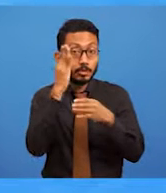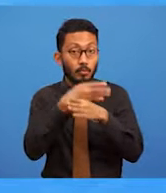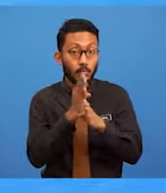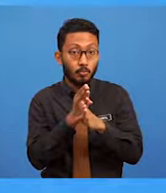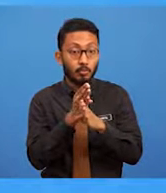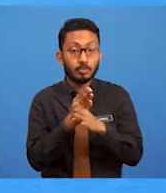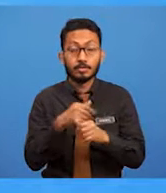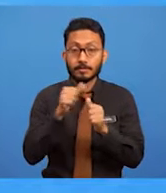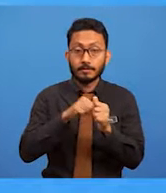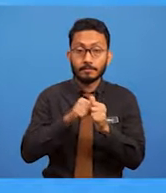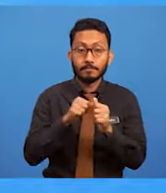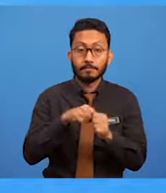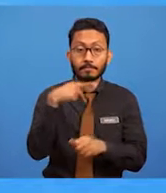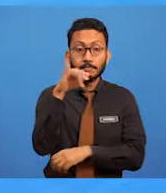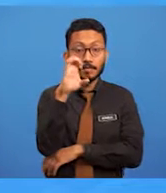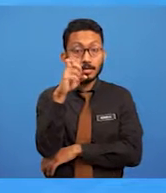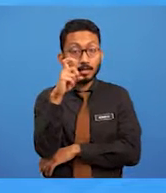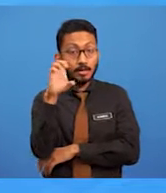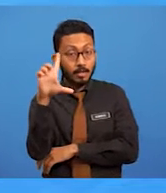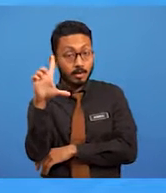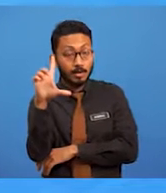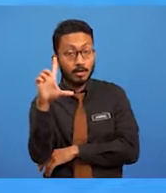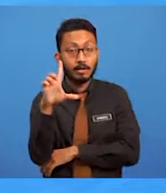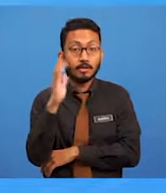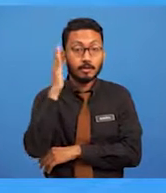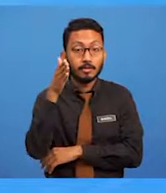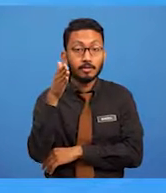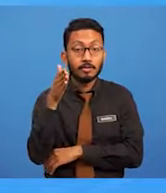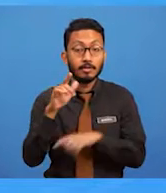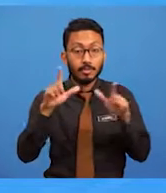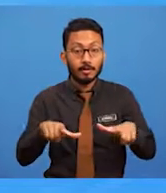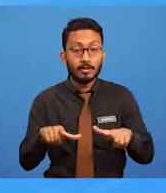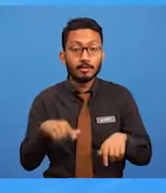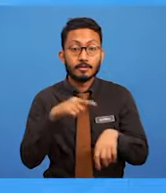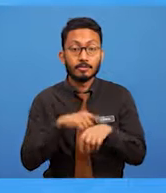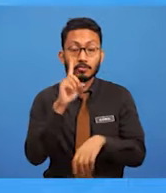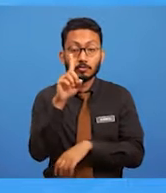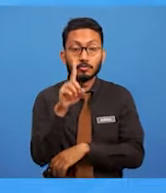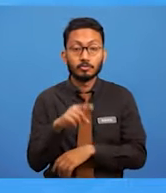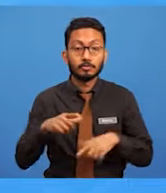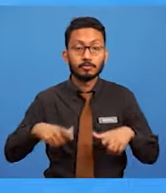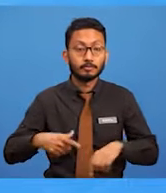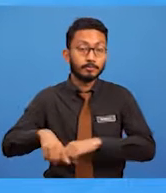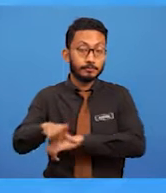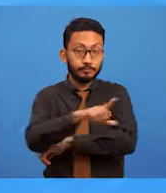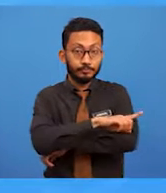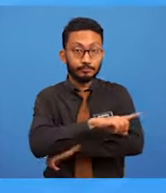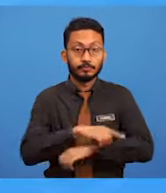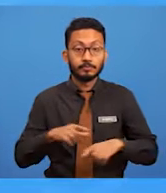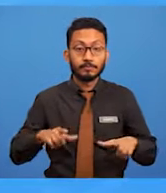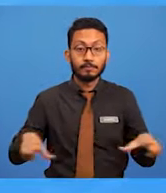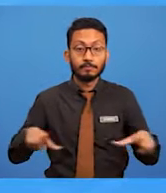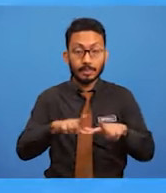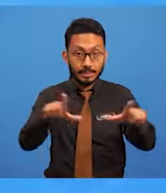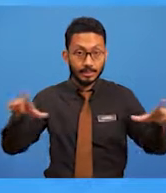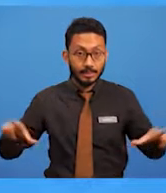diletakkan pada suatu lokasi yang spesifik dengan suatu nilai warna padanya.